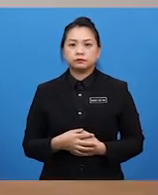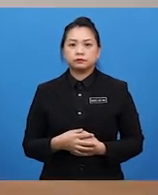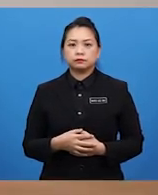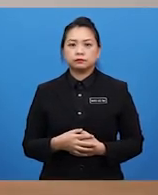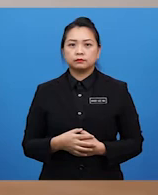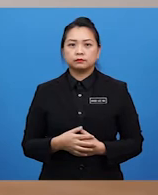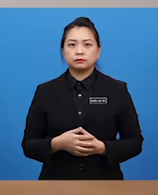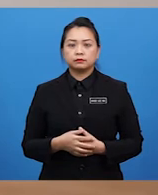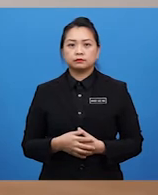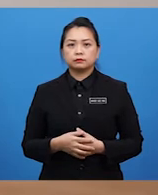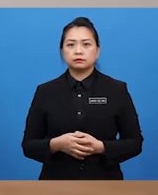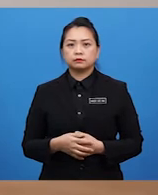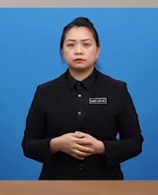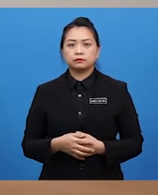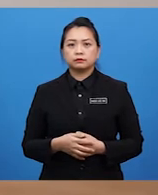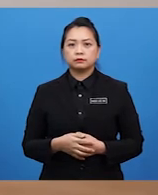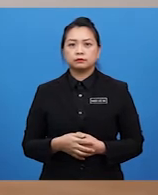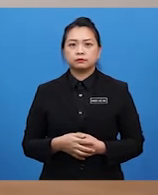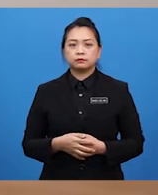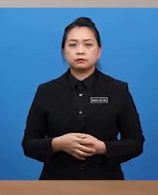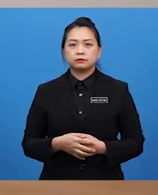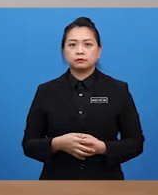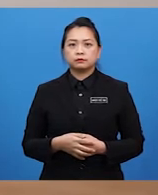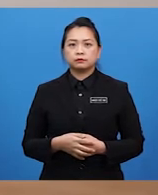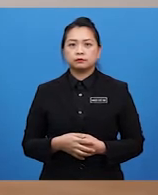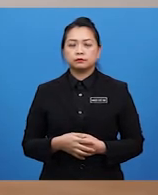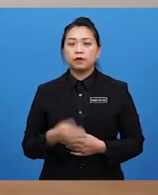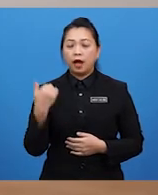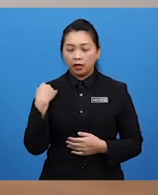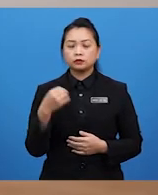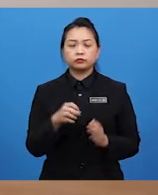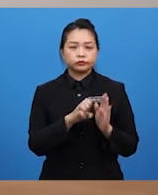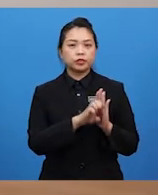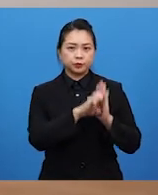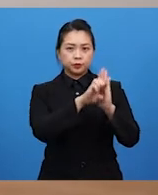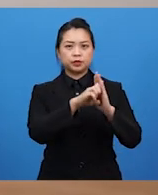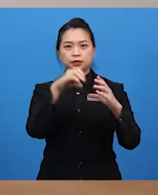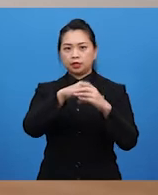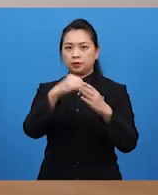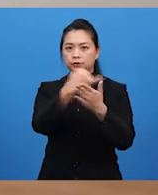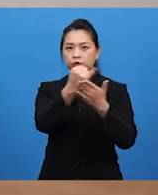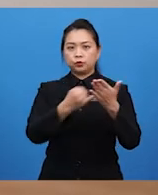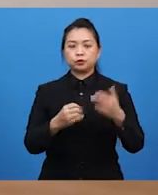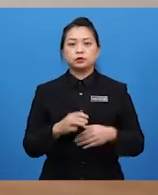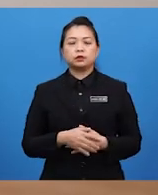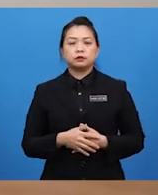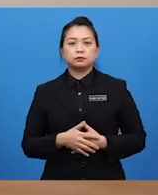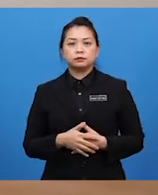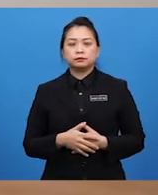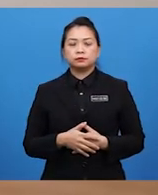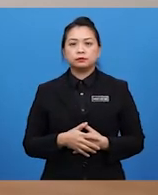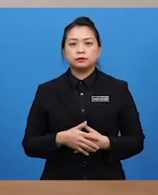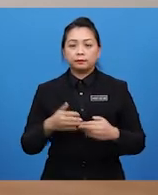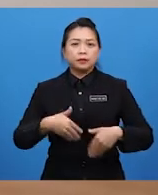Cikgu Don. Oh, itulah. Saya ingatkan bas ekspres saja. Rupanya ada ekspresi dalam seni visual. ekspresi, Cikgu Don. Jadi bagaimana peranan